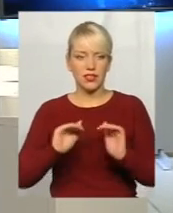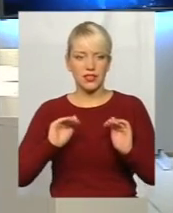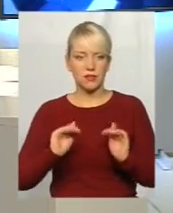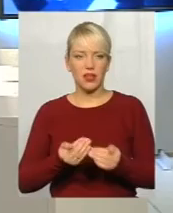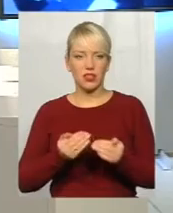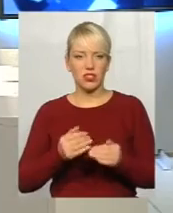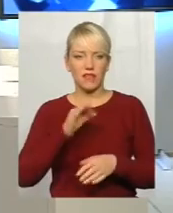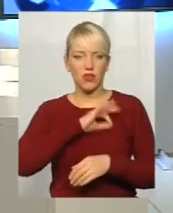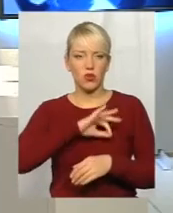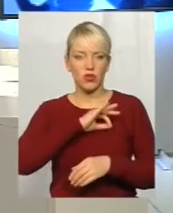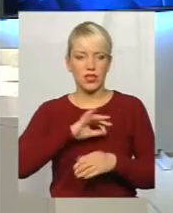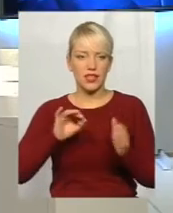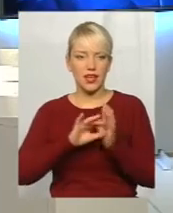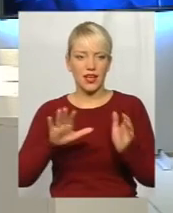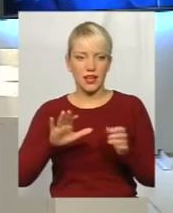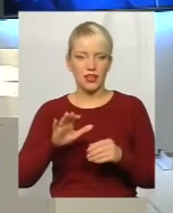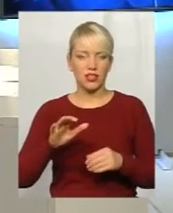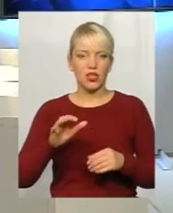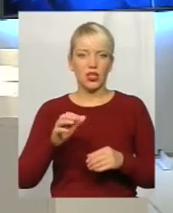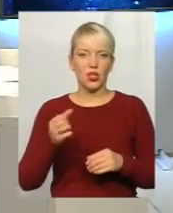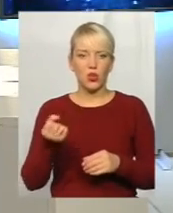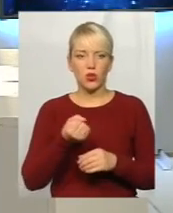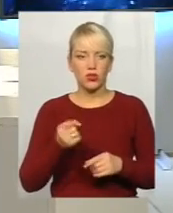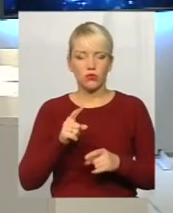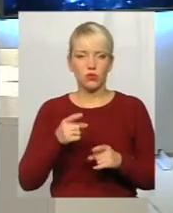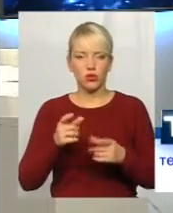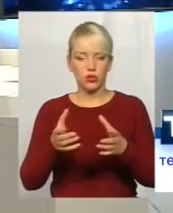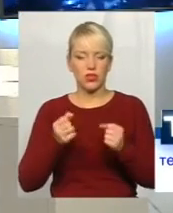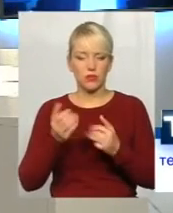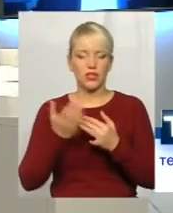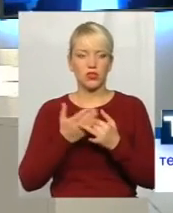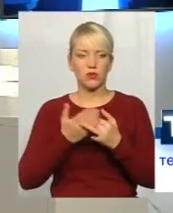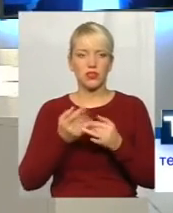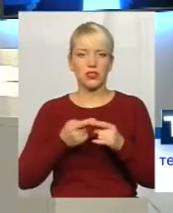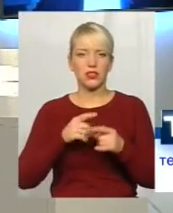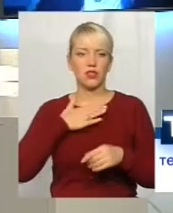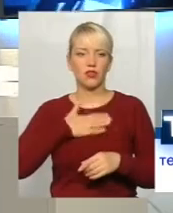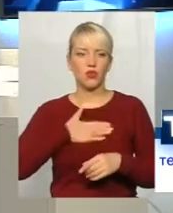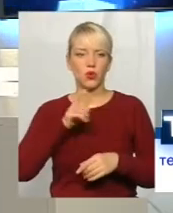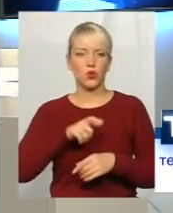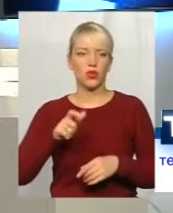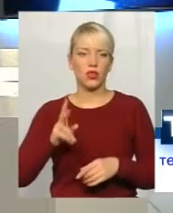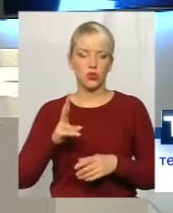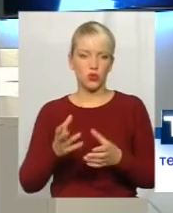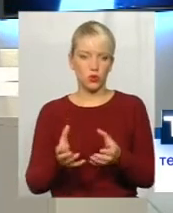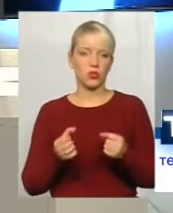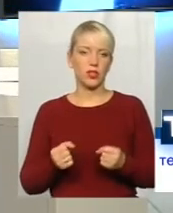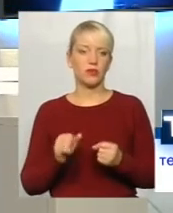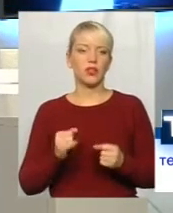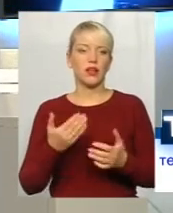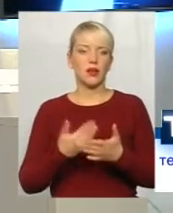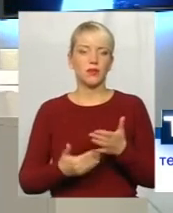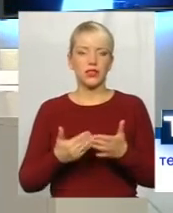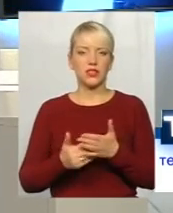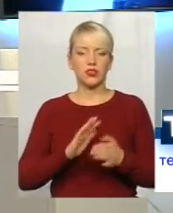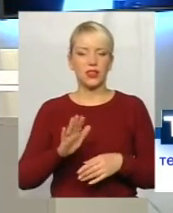використання енергоносіїв, тому що отримання субсидій, це задовільняє тих людей, які її отримують і практично не